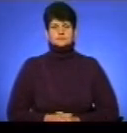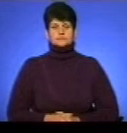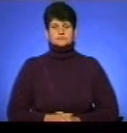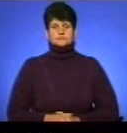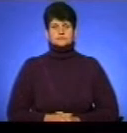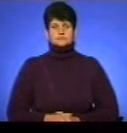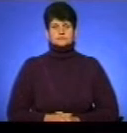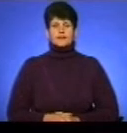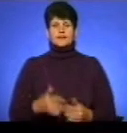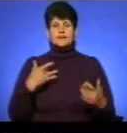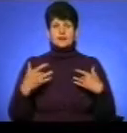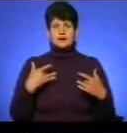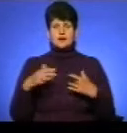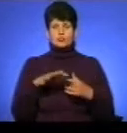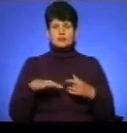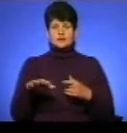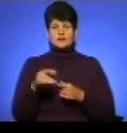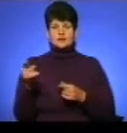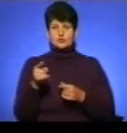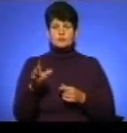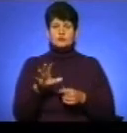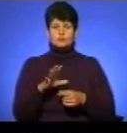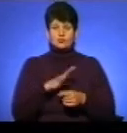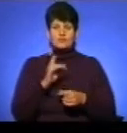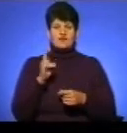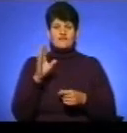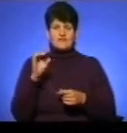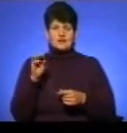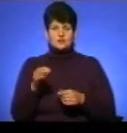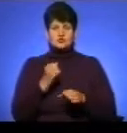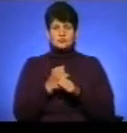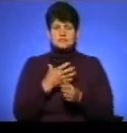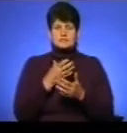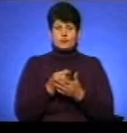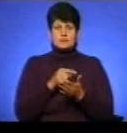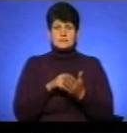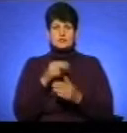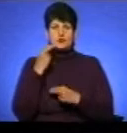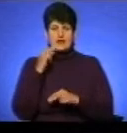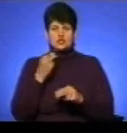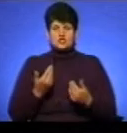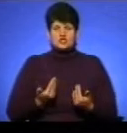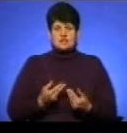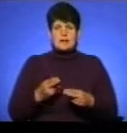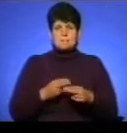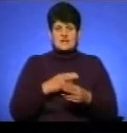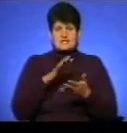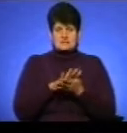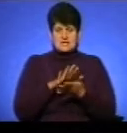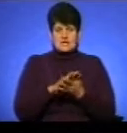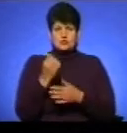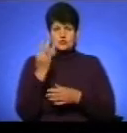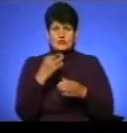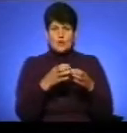На театральному майдані у Тернополі відбувся квест «Зроби своє місто кращим» та акція «Життя без сміття». 14